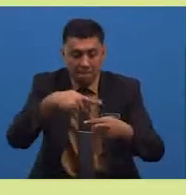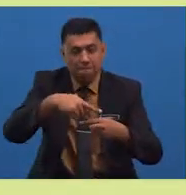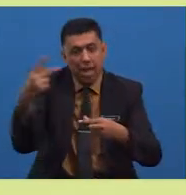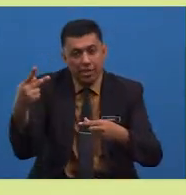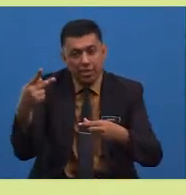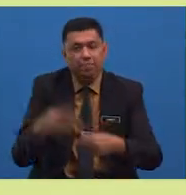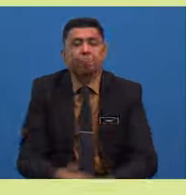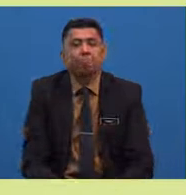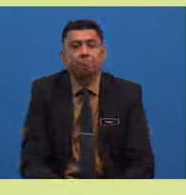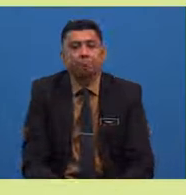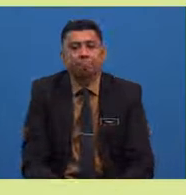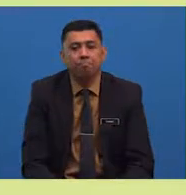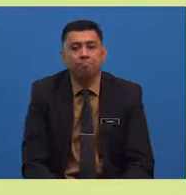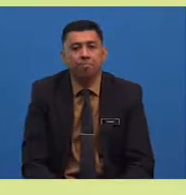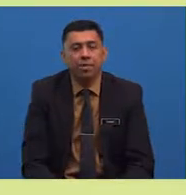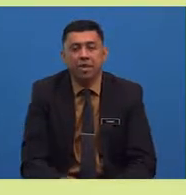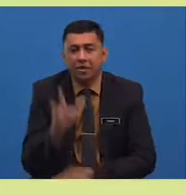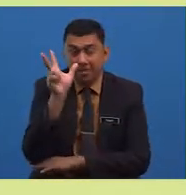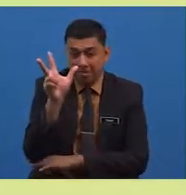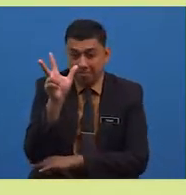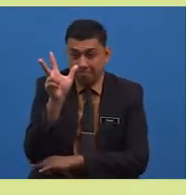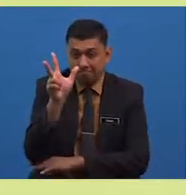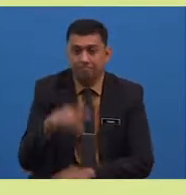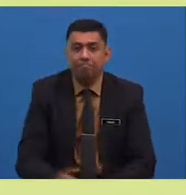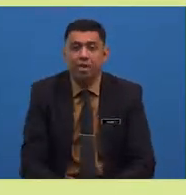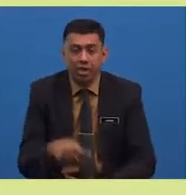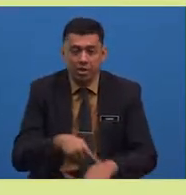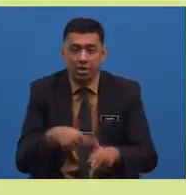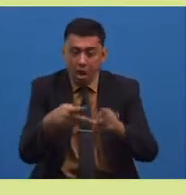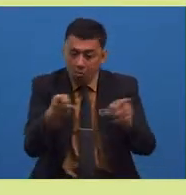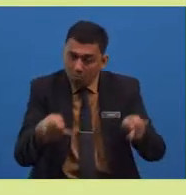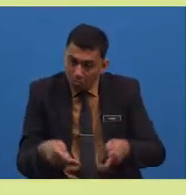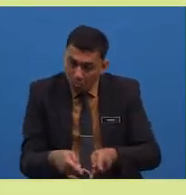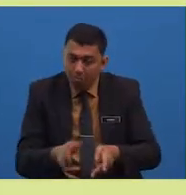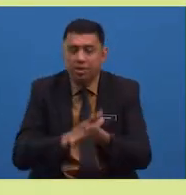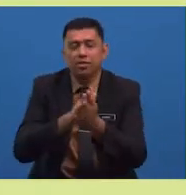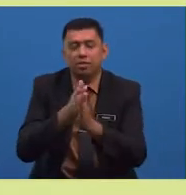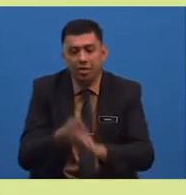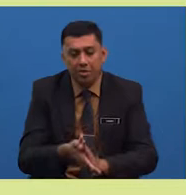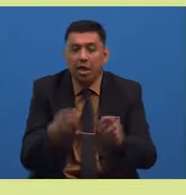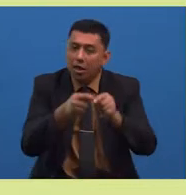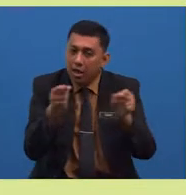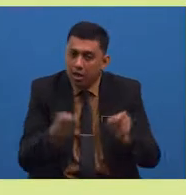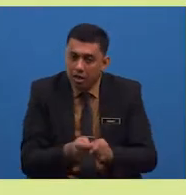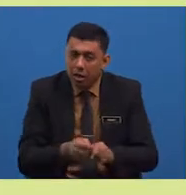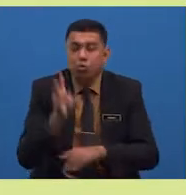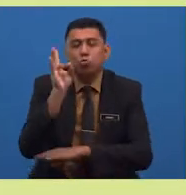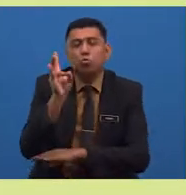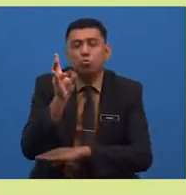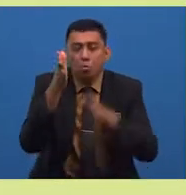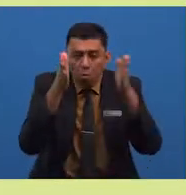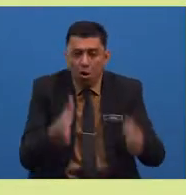Latar tempat ketiga ialah di kolam yang menjadi tempat tujuh orang